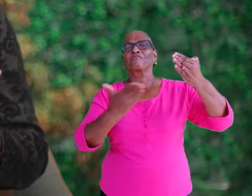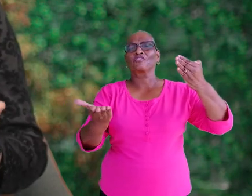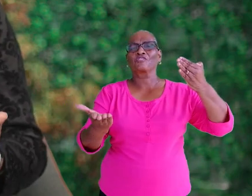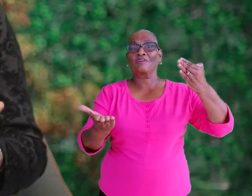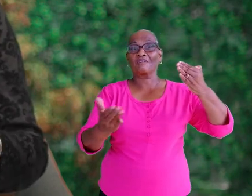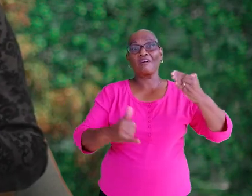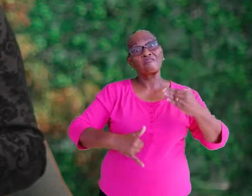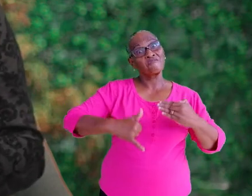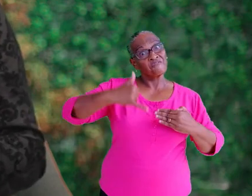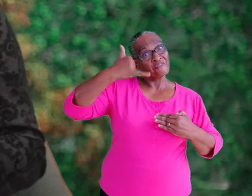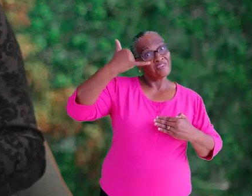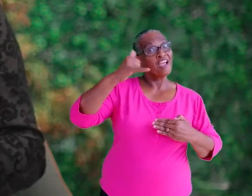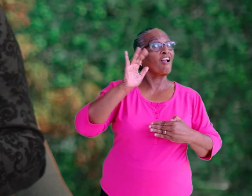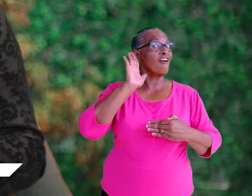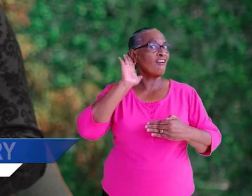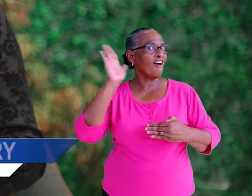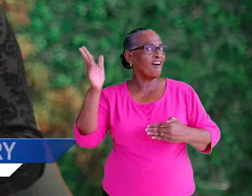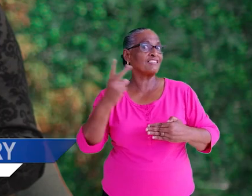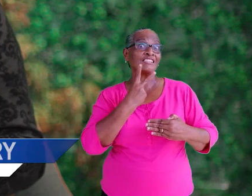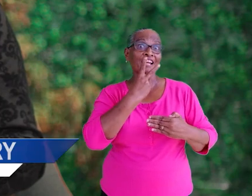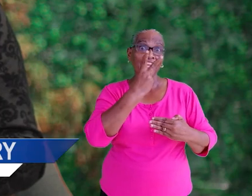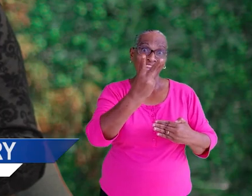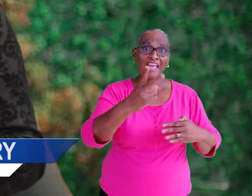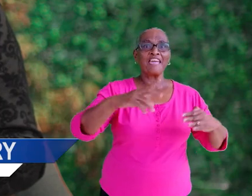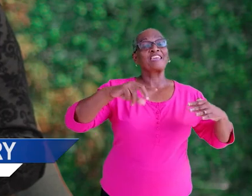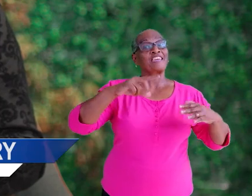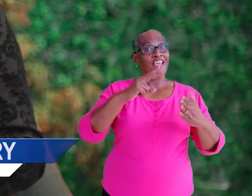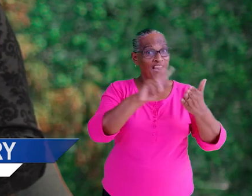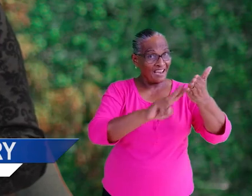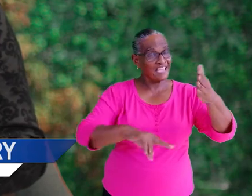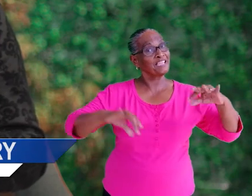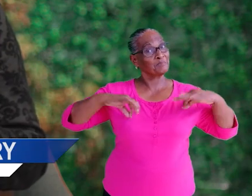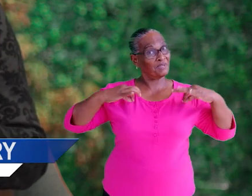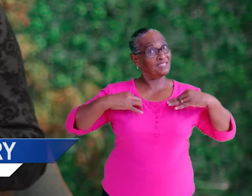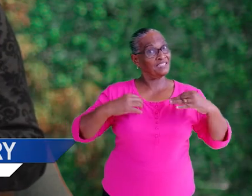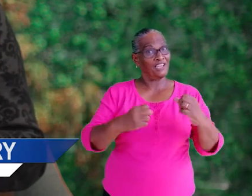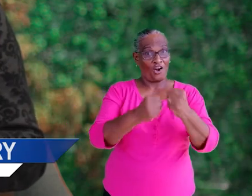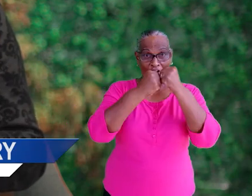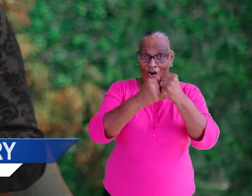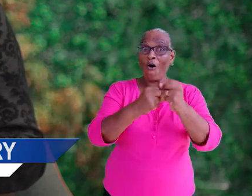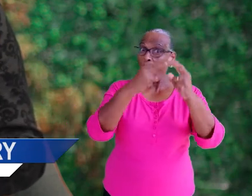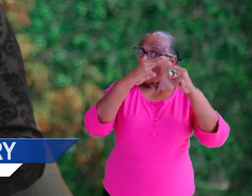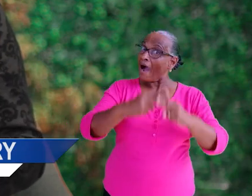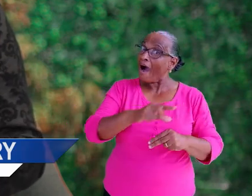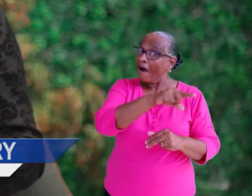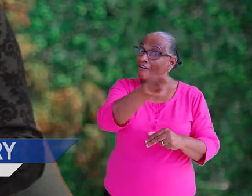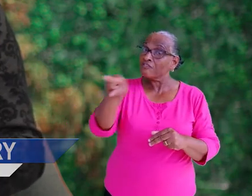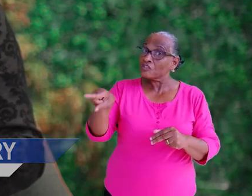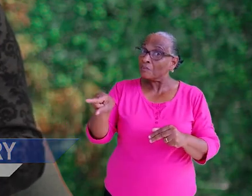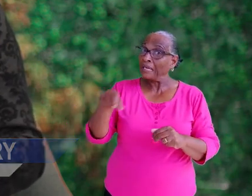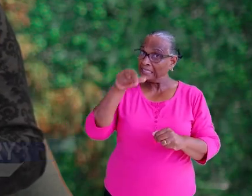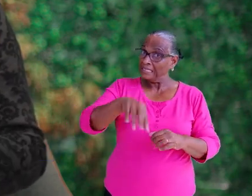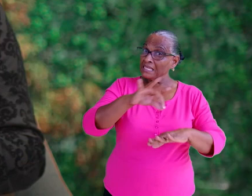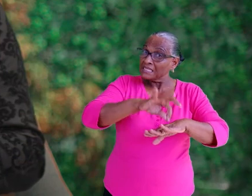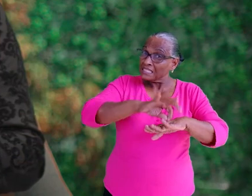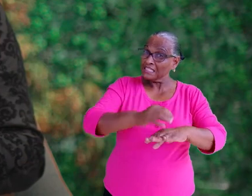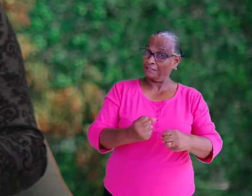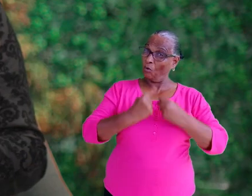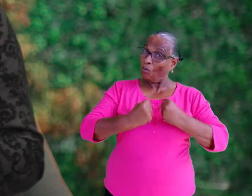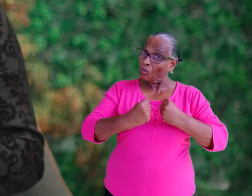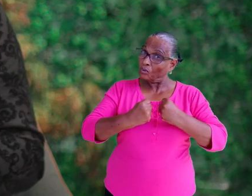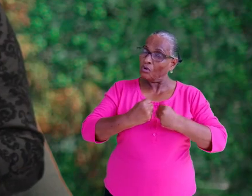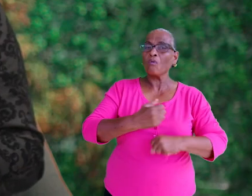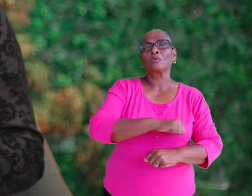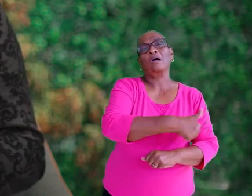Veel luister- en leesplezier en hou je aan de afspraken, want als we deze ziekte onder controle willen krijgen, moeten we